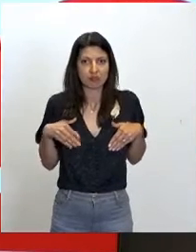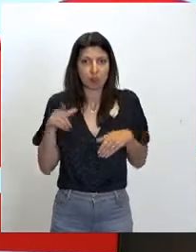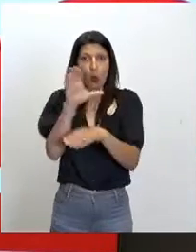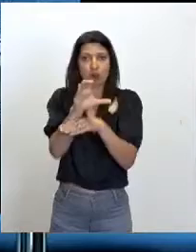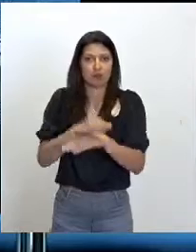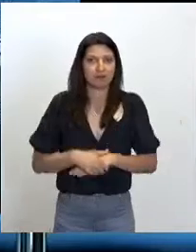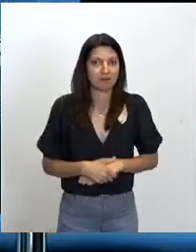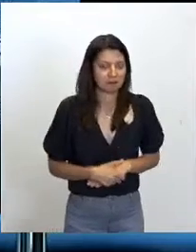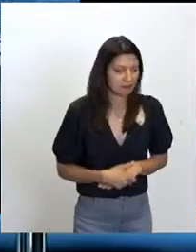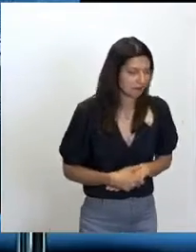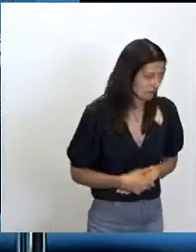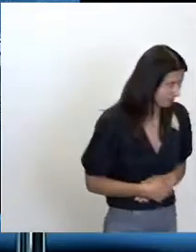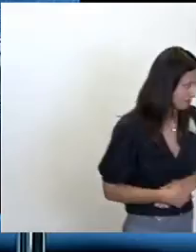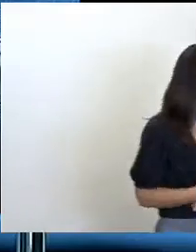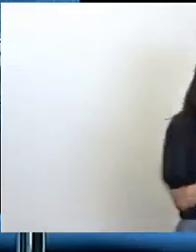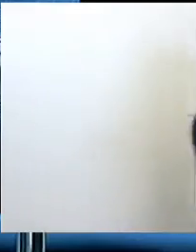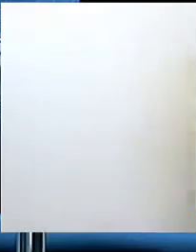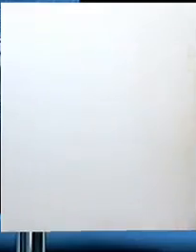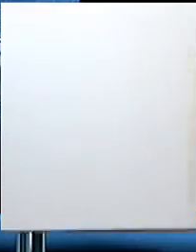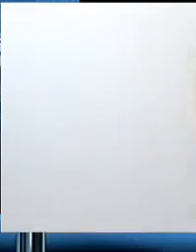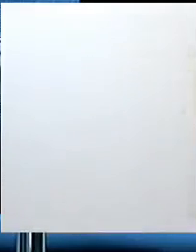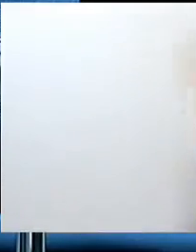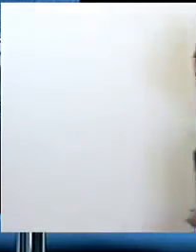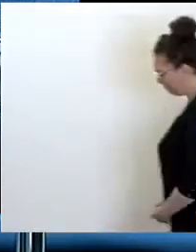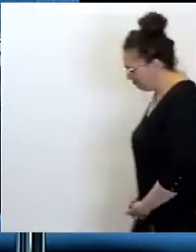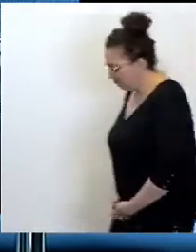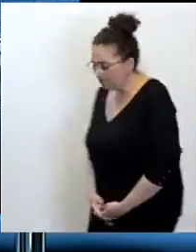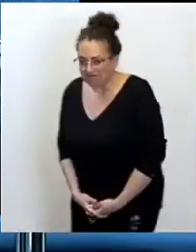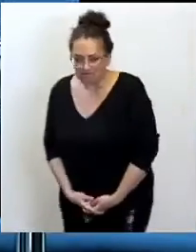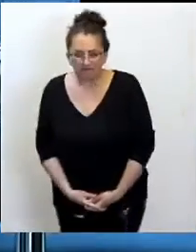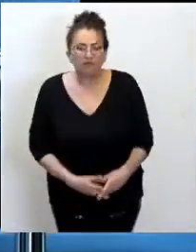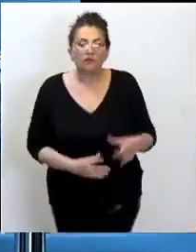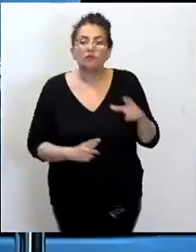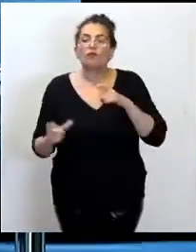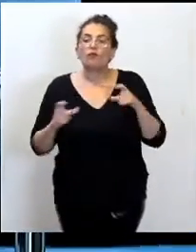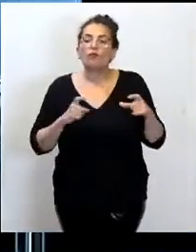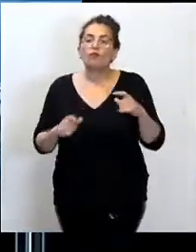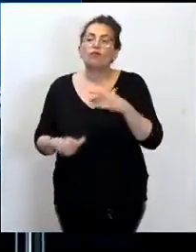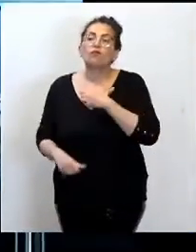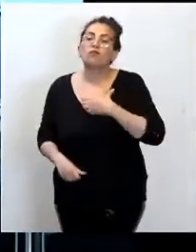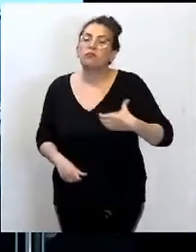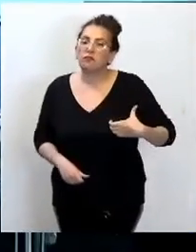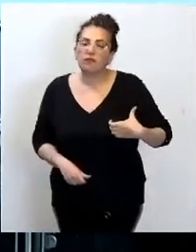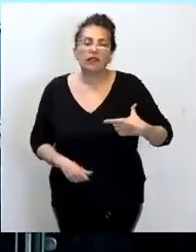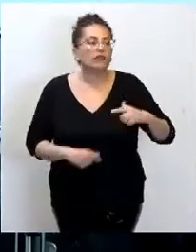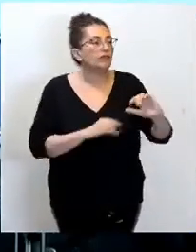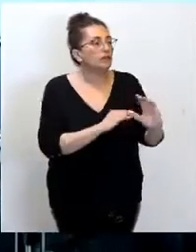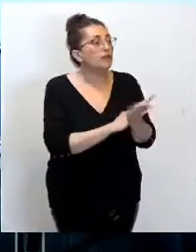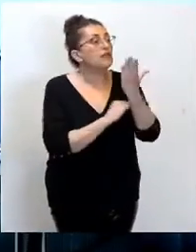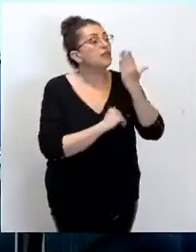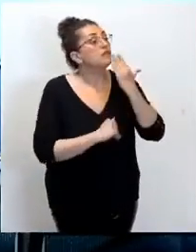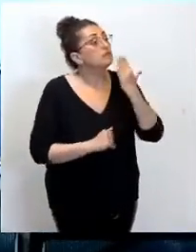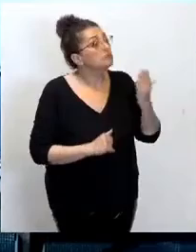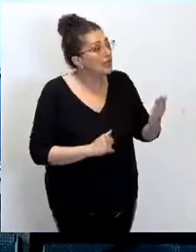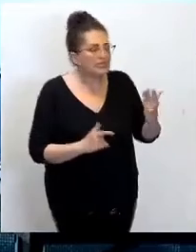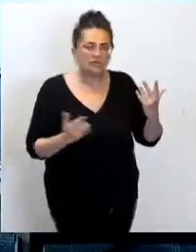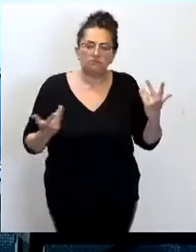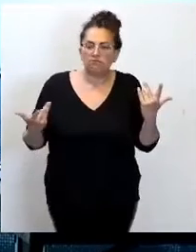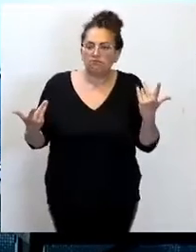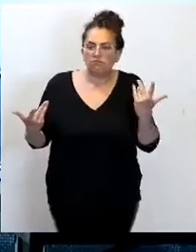Merci monsieur le maire, mes chers collègues. Merci d'abord pour cette présentation. Naturellement, on se réjouit que